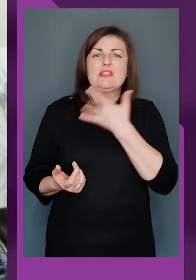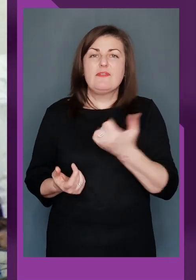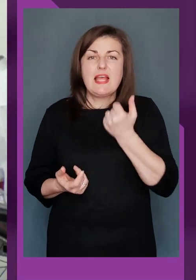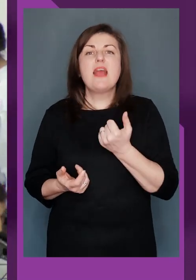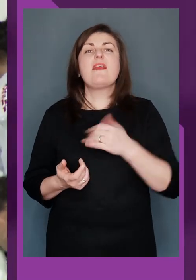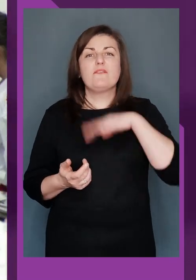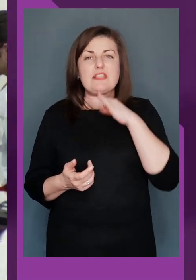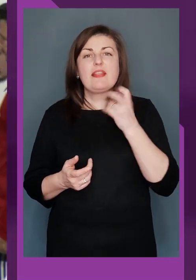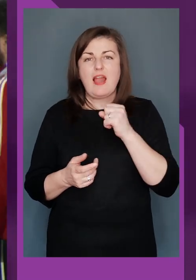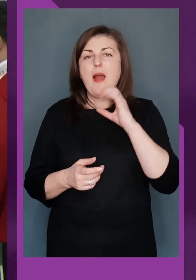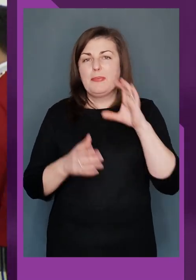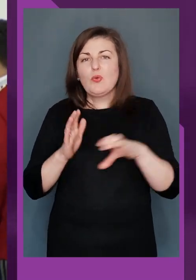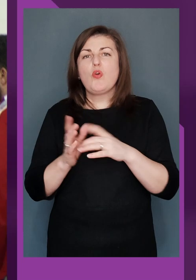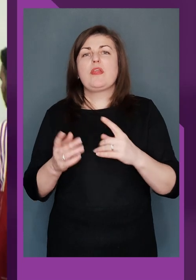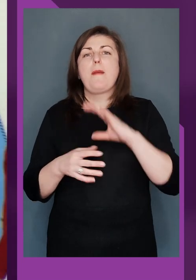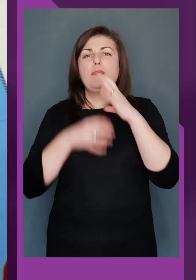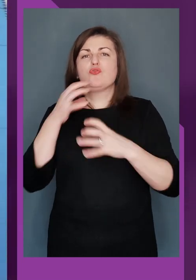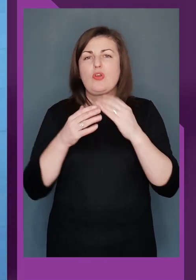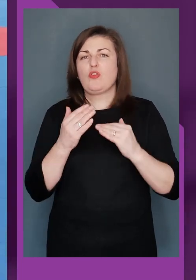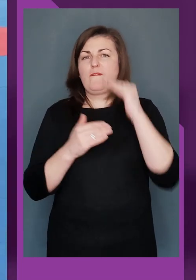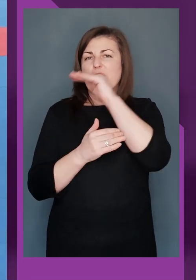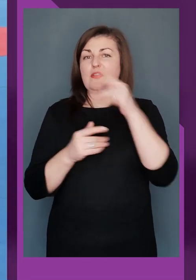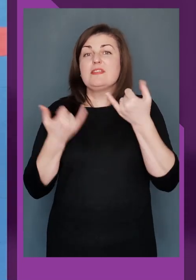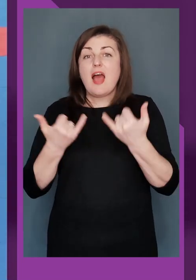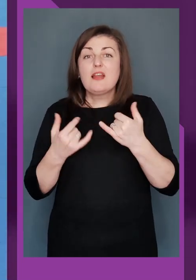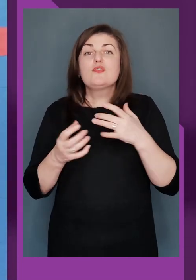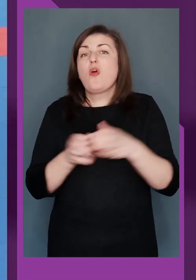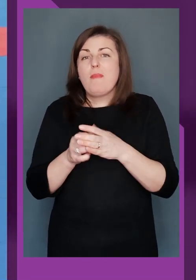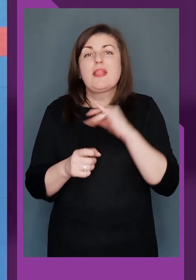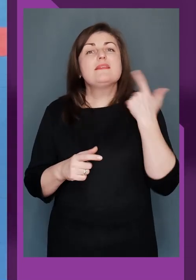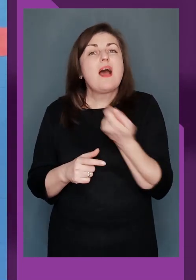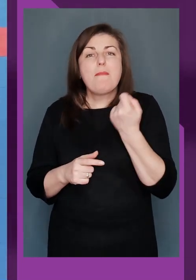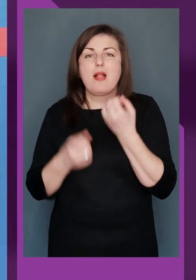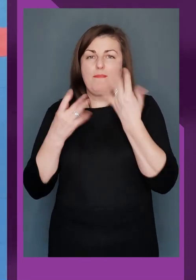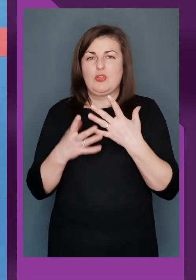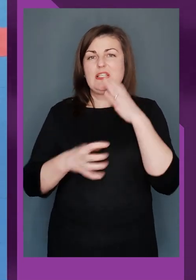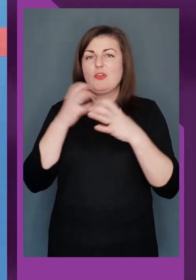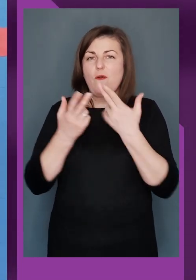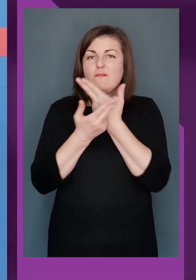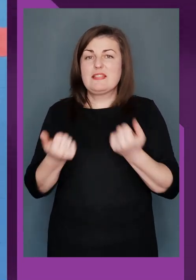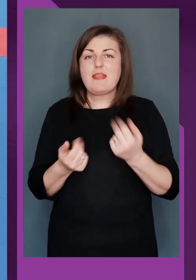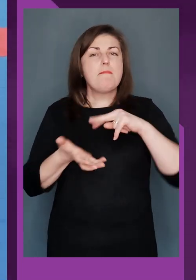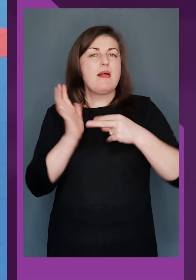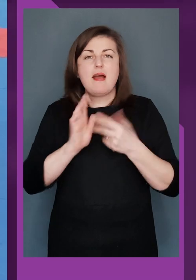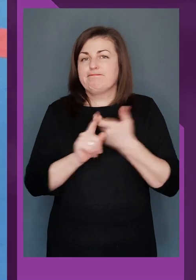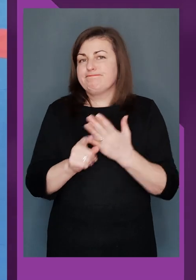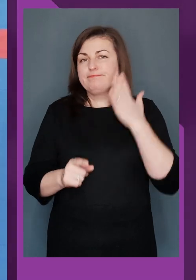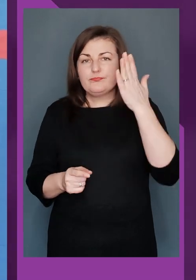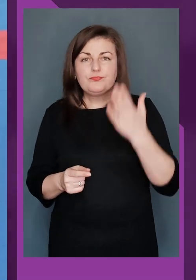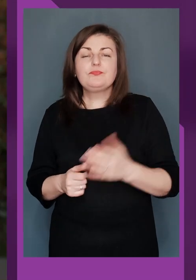завзяття вистачить для підкорення міжнародних висот. Зараз в команді замало просто світового визнання. Плани